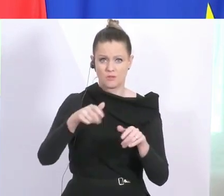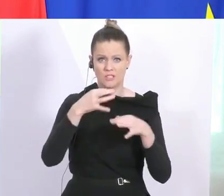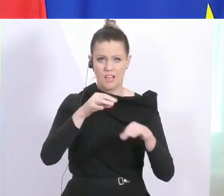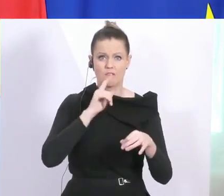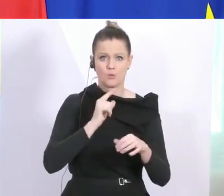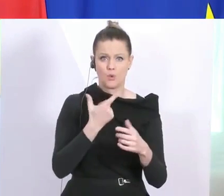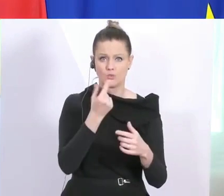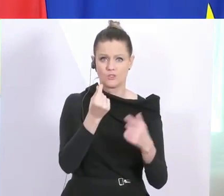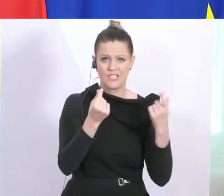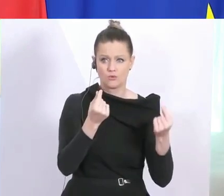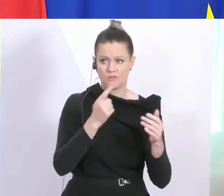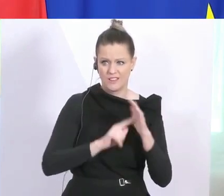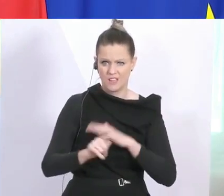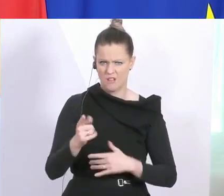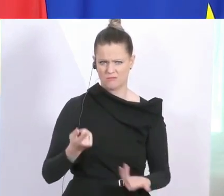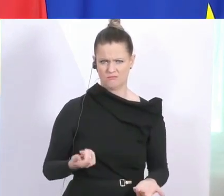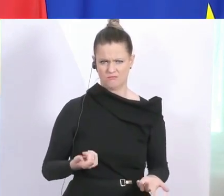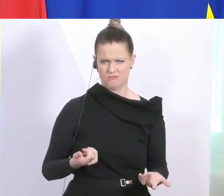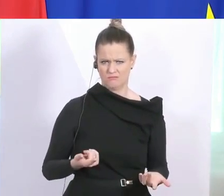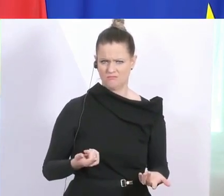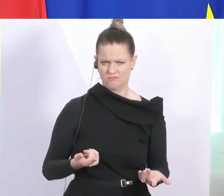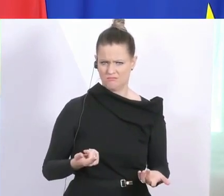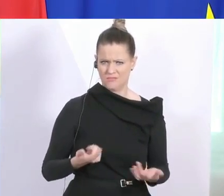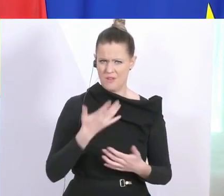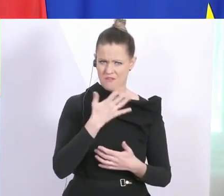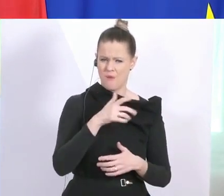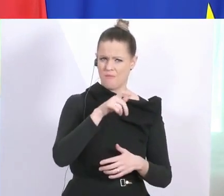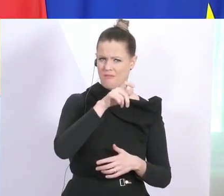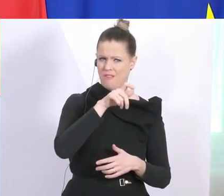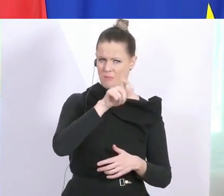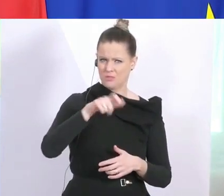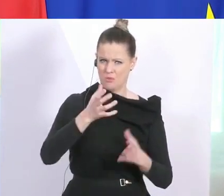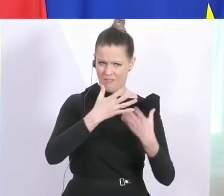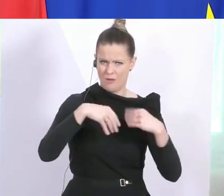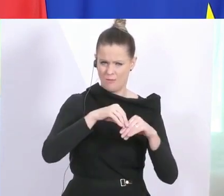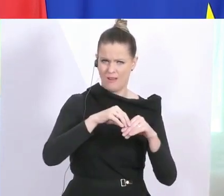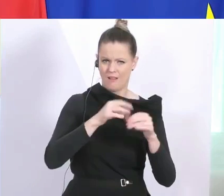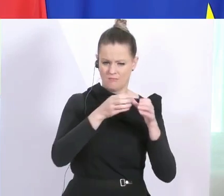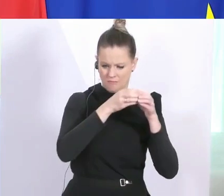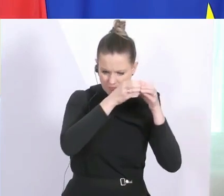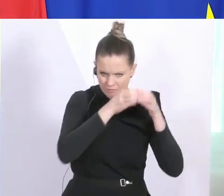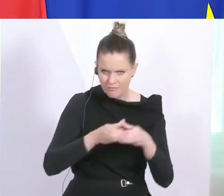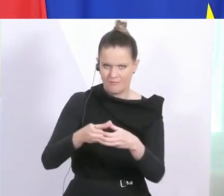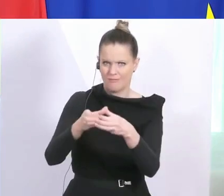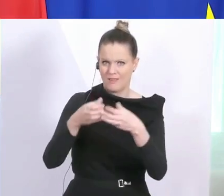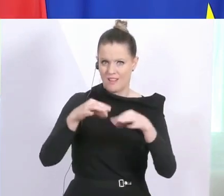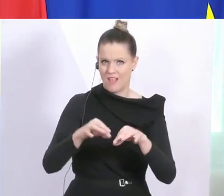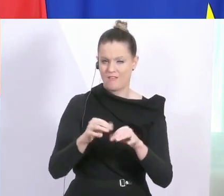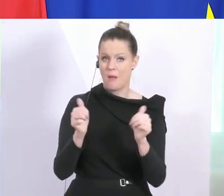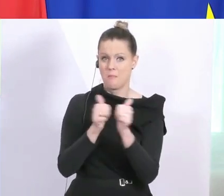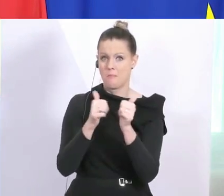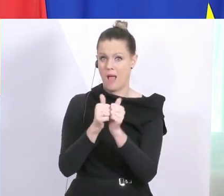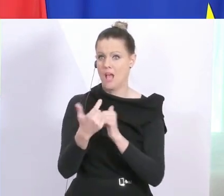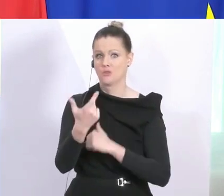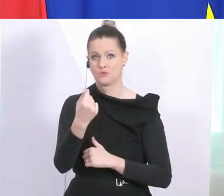zweit auf die Straße gehen. Die fünfköpfige Familie darf das natürlich zu fünft. Das Paar darf das zu zweit.